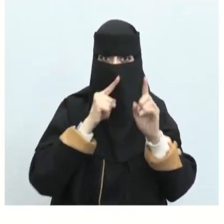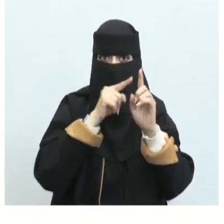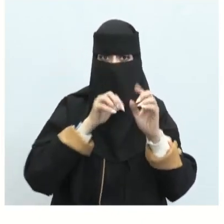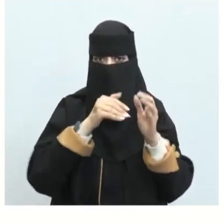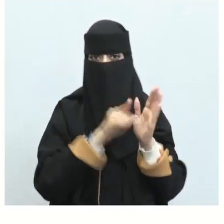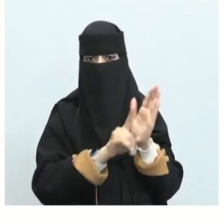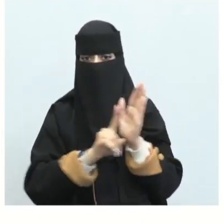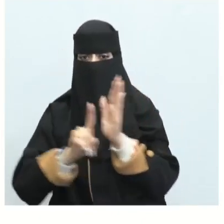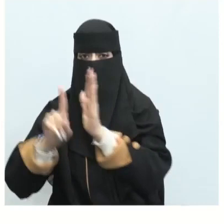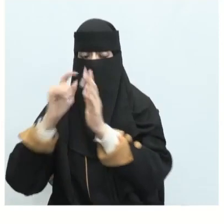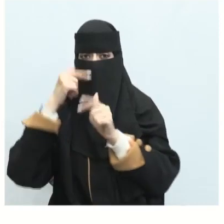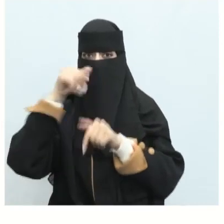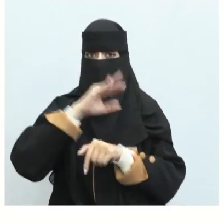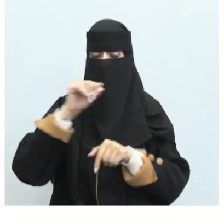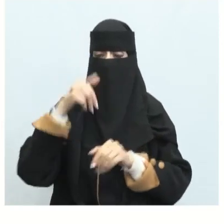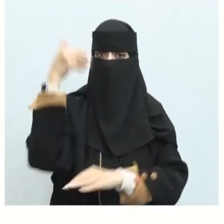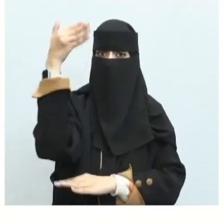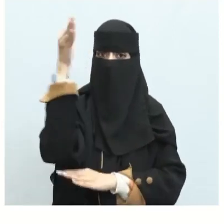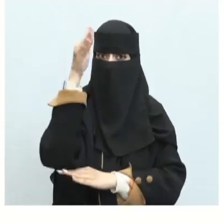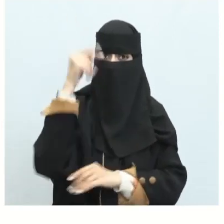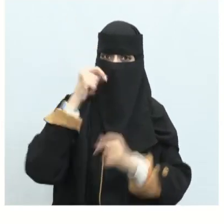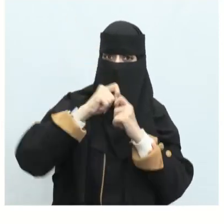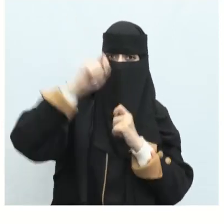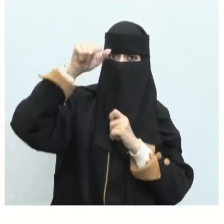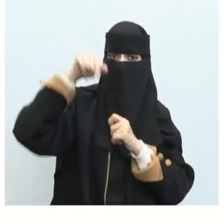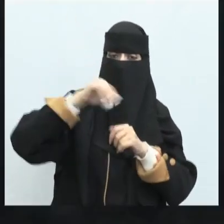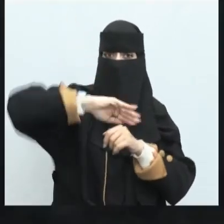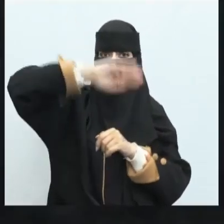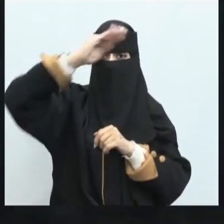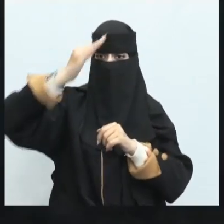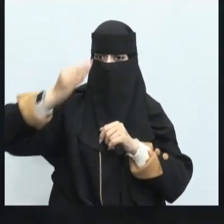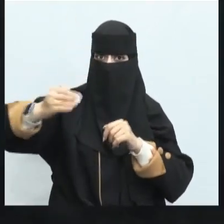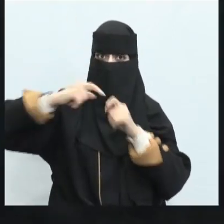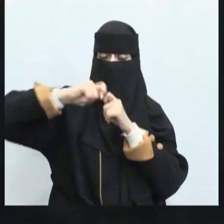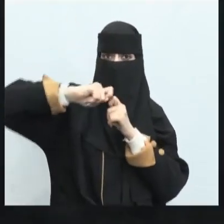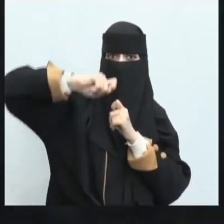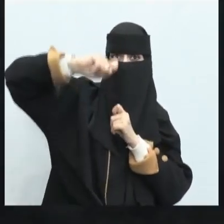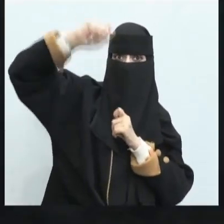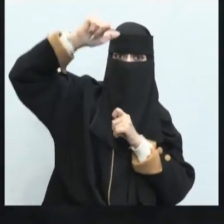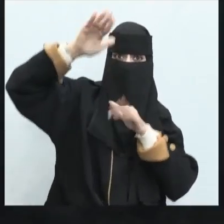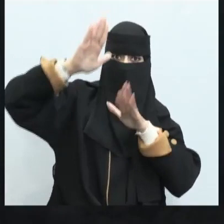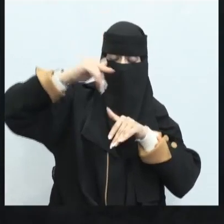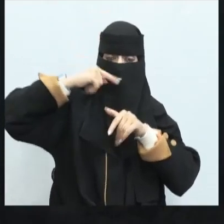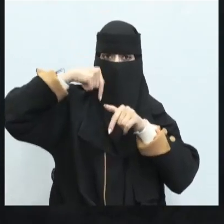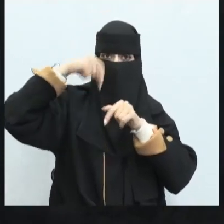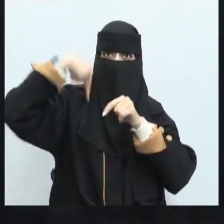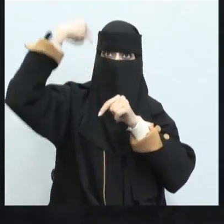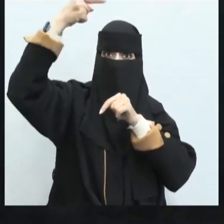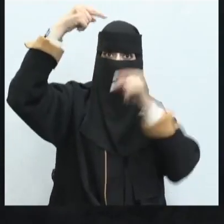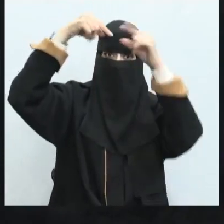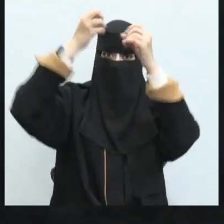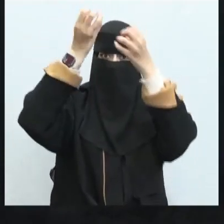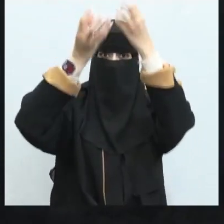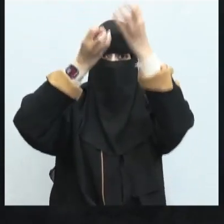بماذا كأنه علم في رأسه نار جبل كبير ضخم لاحظ هذا الجبل في ضخامته وكبره أيضا فوق